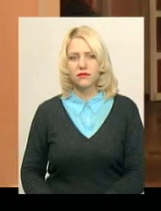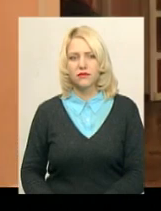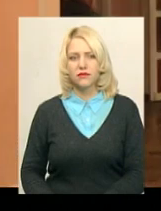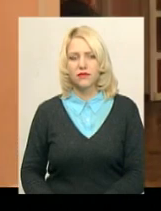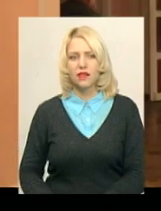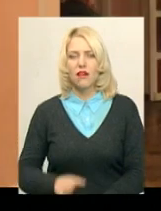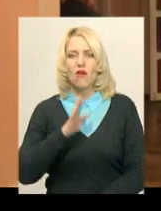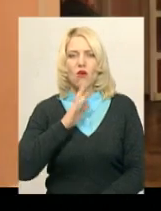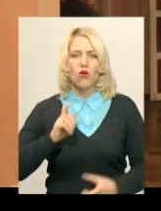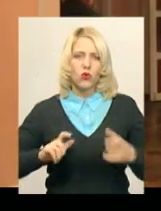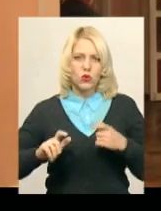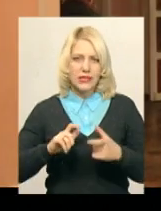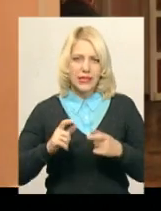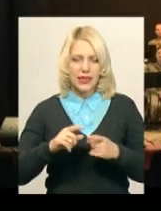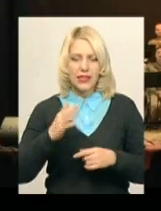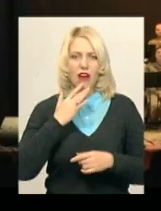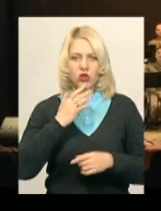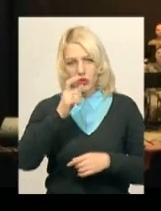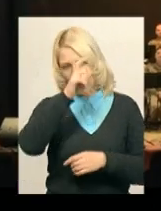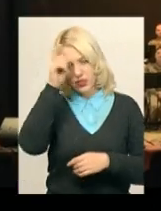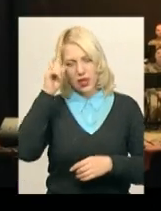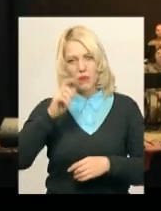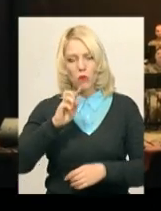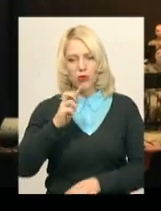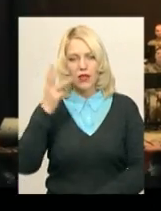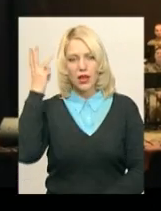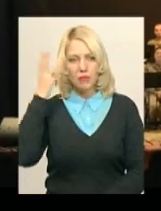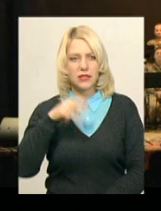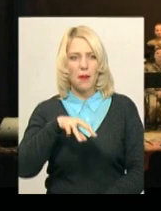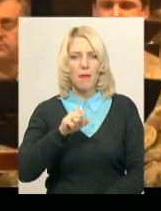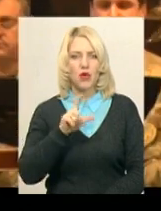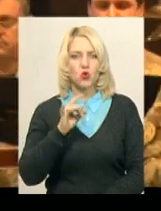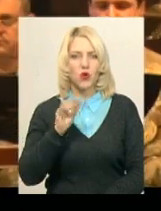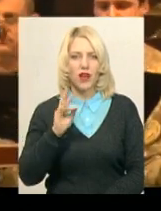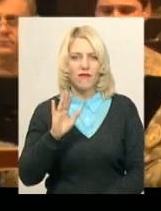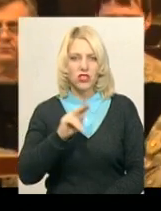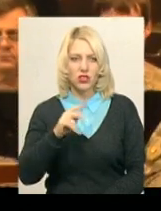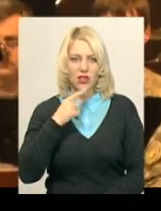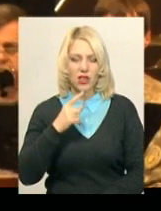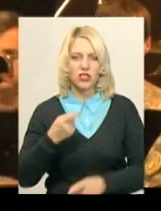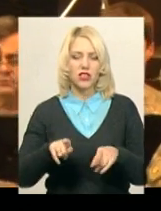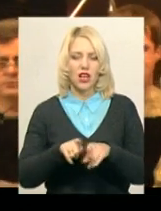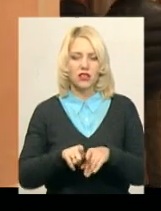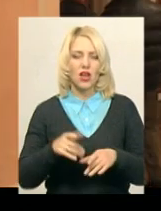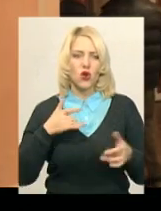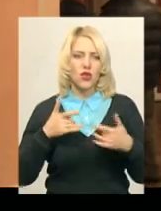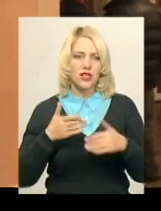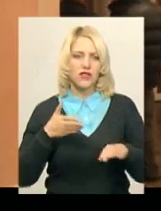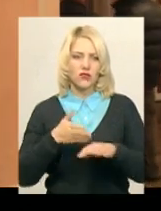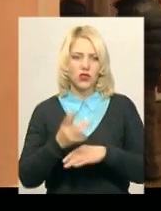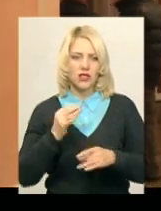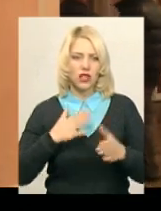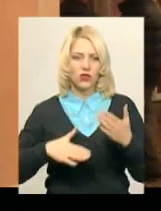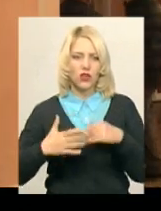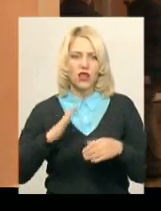Курсантка Національної прикордонної академії ім. Будана Хмельницького Вікторія Мазуркевич каже, такі концерти відвідує із задоволенням. На мою думку,